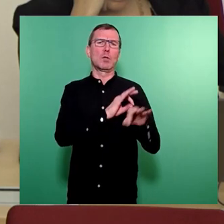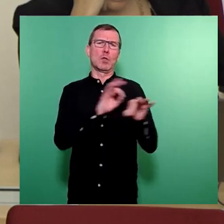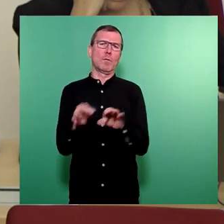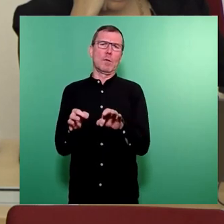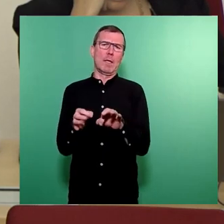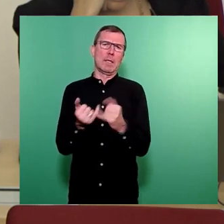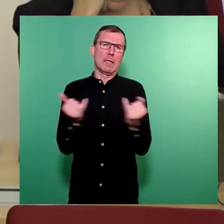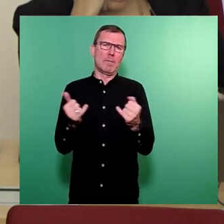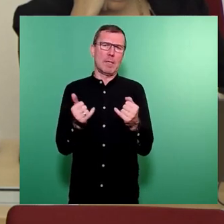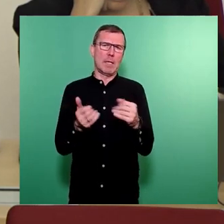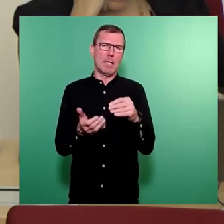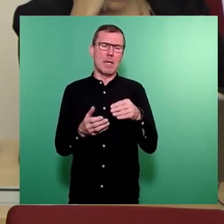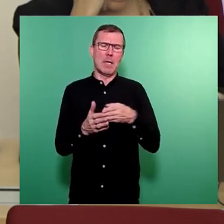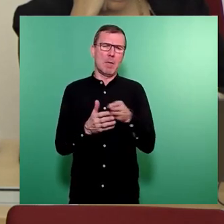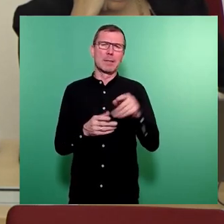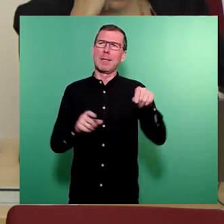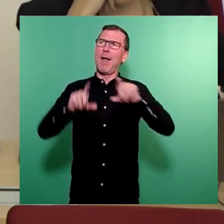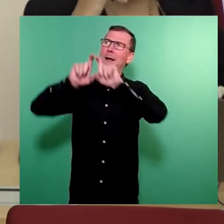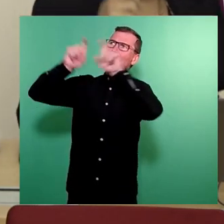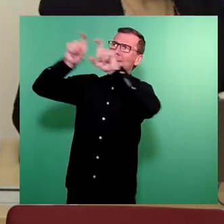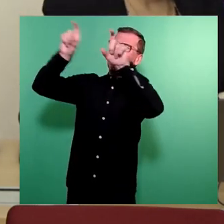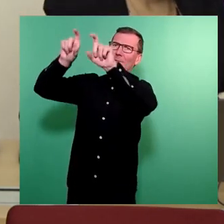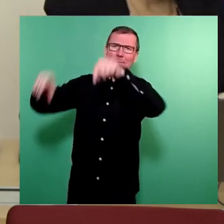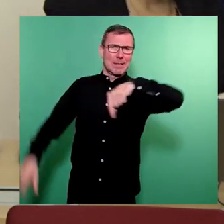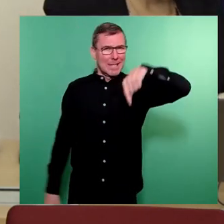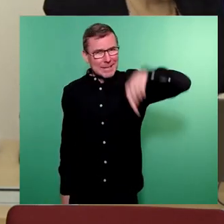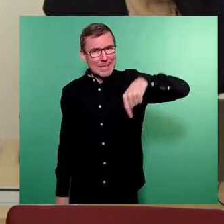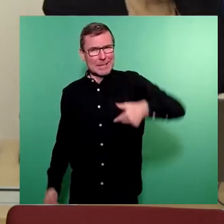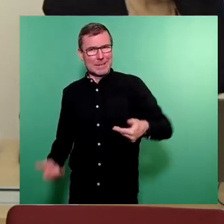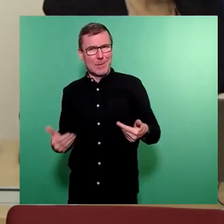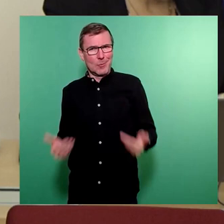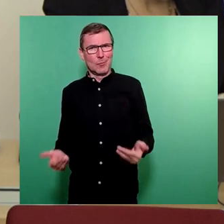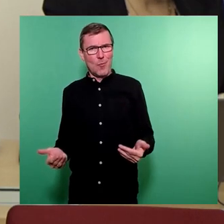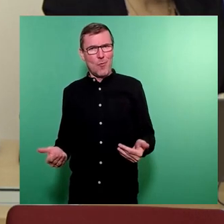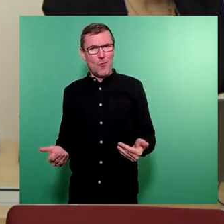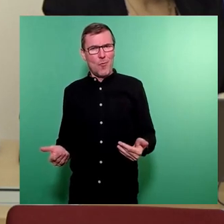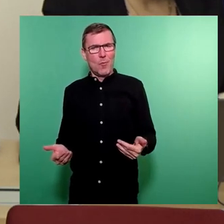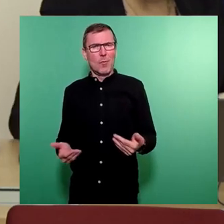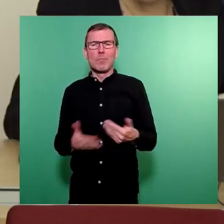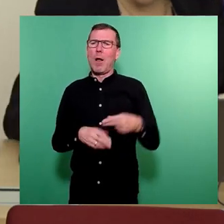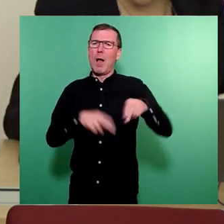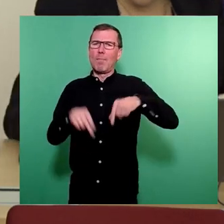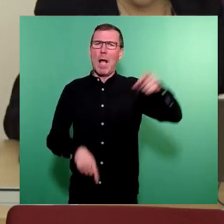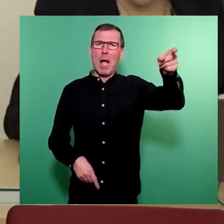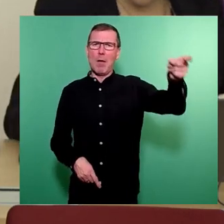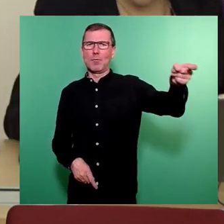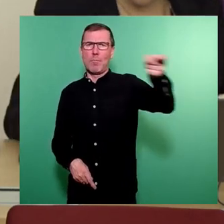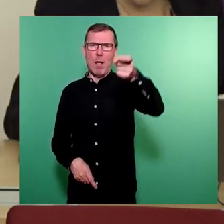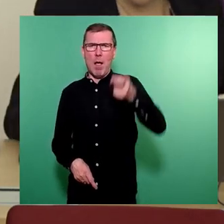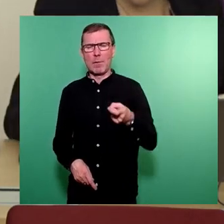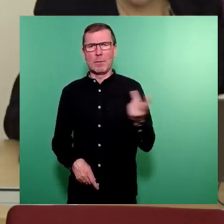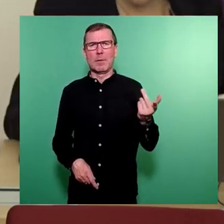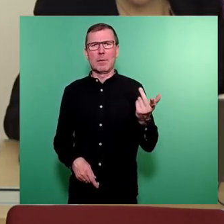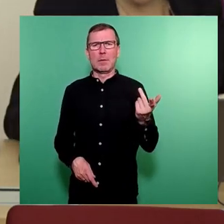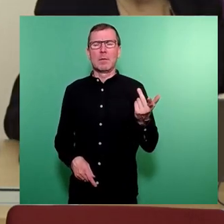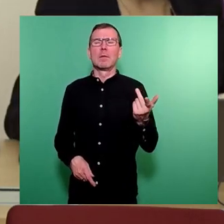Im Moment ist es so, dass die Wegweisung sozusagen beispielsweise von den Autobahnen angesichts dessen,